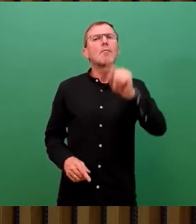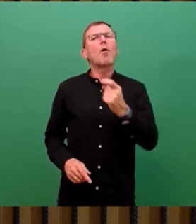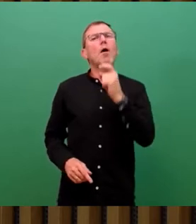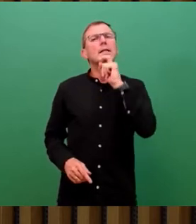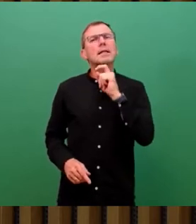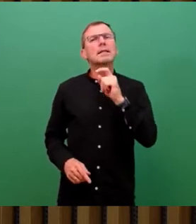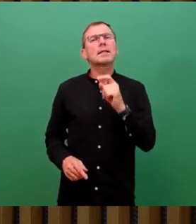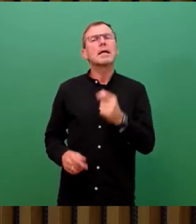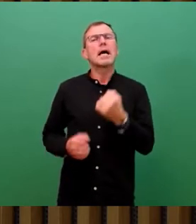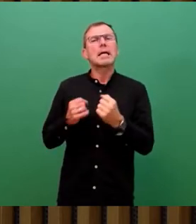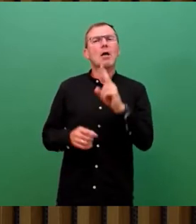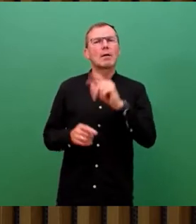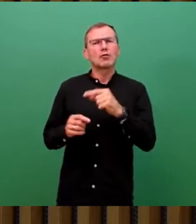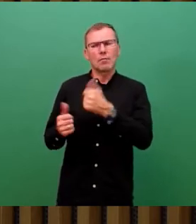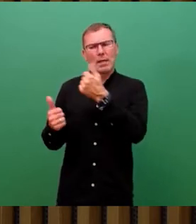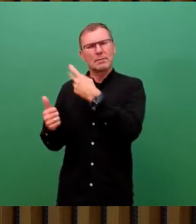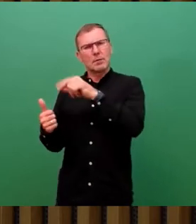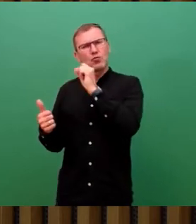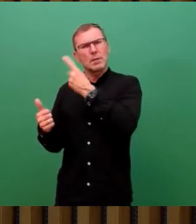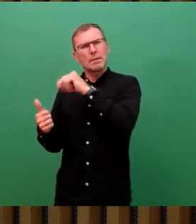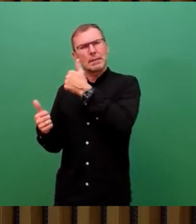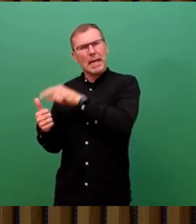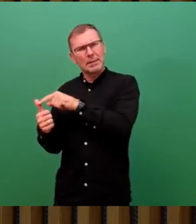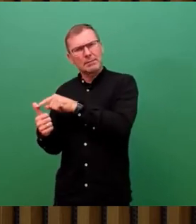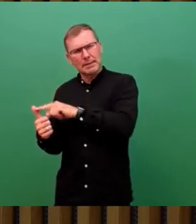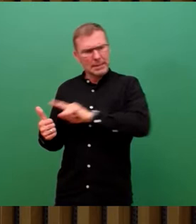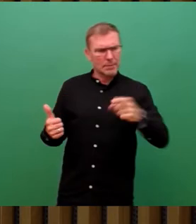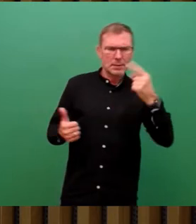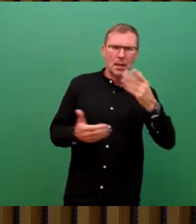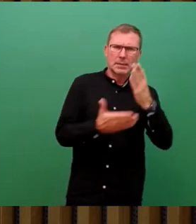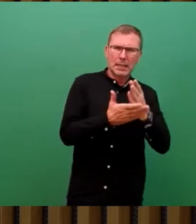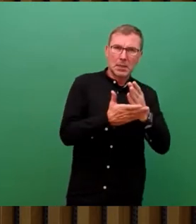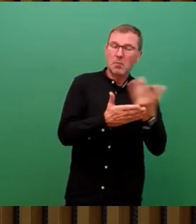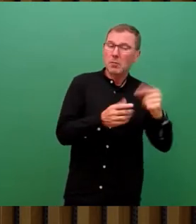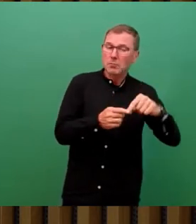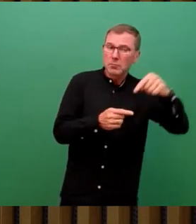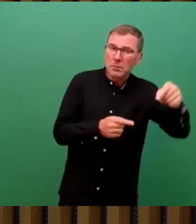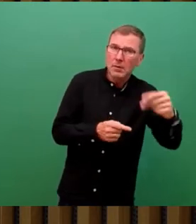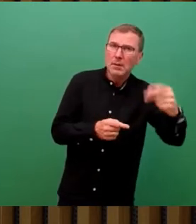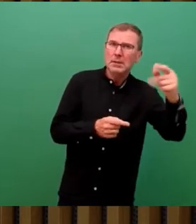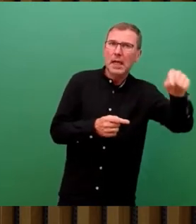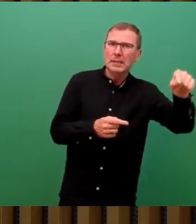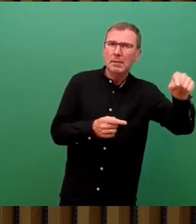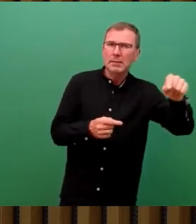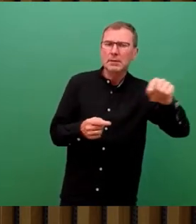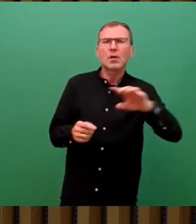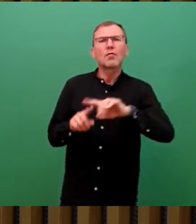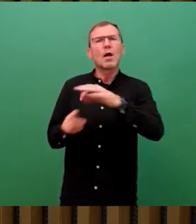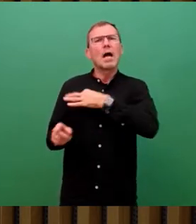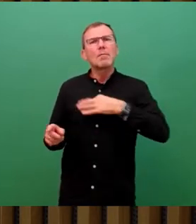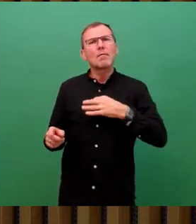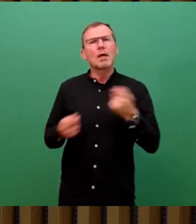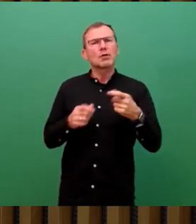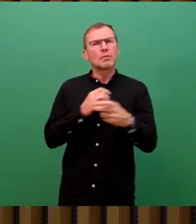Juli 2021 bis Ende des Jahres und soweit absehbar in das Jahr 2023 hinein für Privat und Geschäftskunden